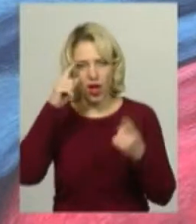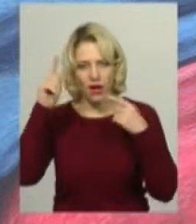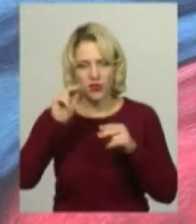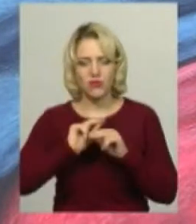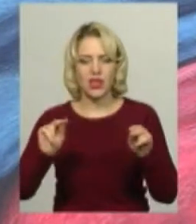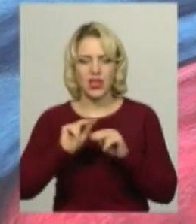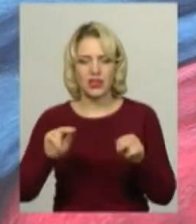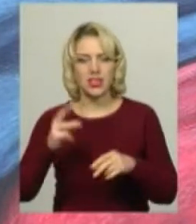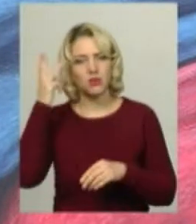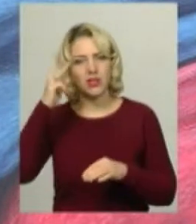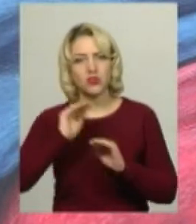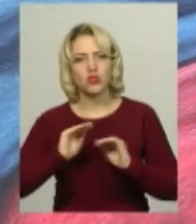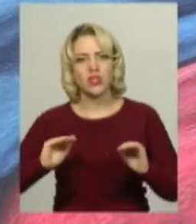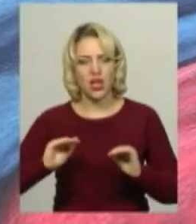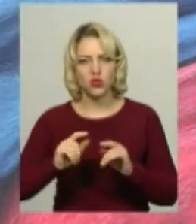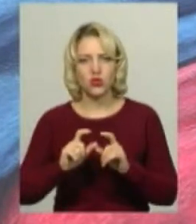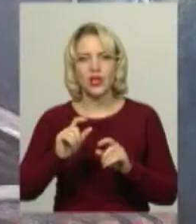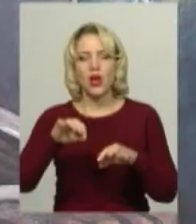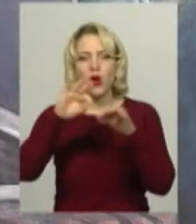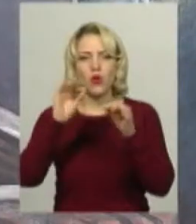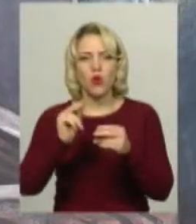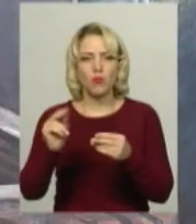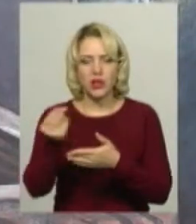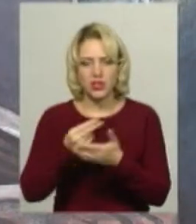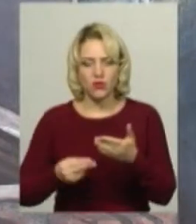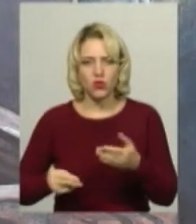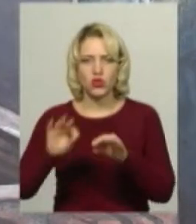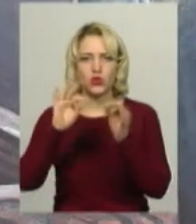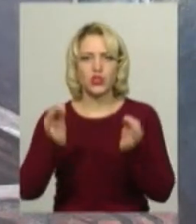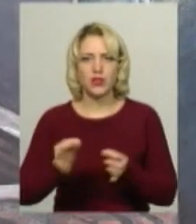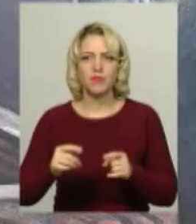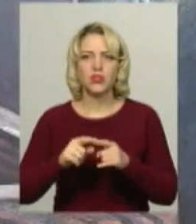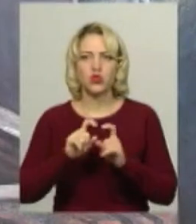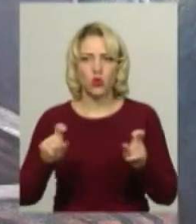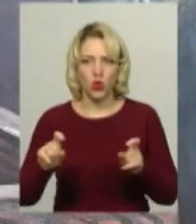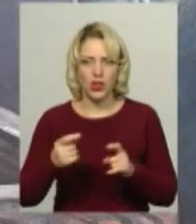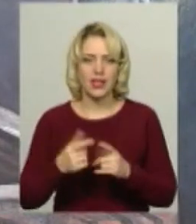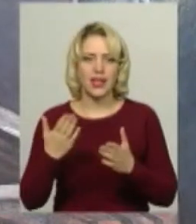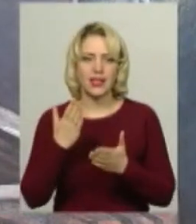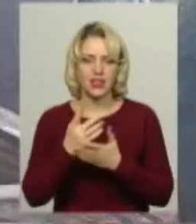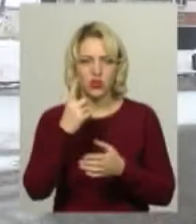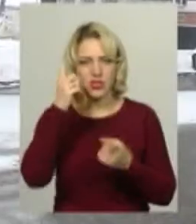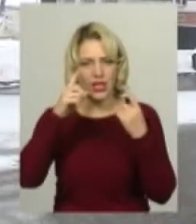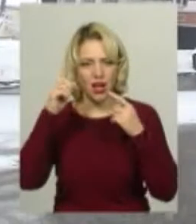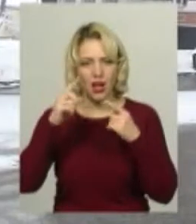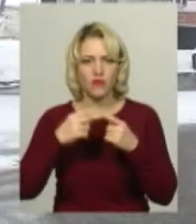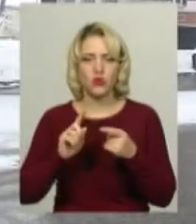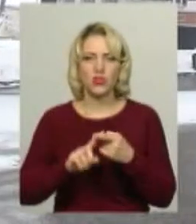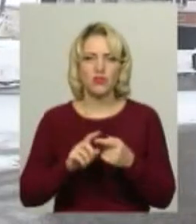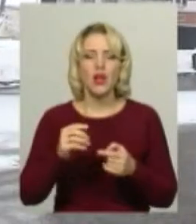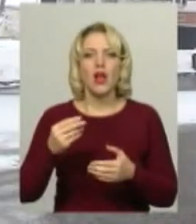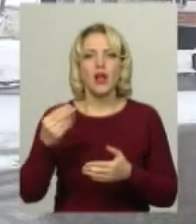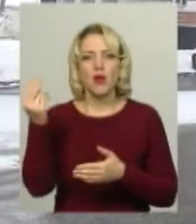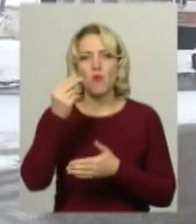викладач Хмельницької дитячої школи образотворчого та декоративно-прикладного мистецтва Андрій Томчишин, який є одним із авторів муралі в обласному